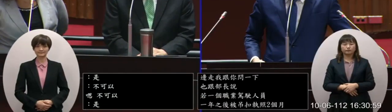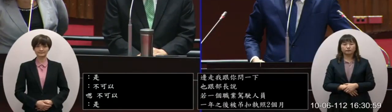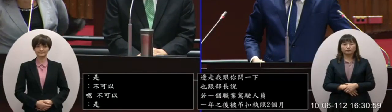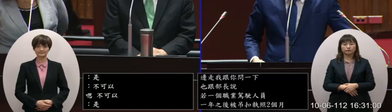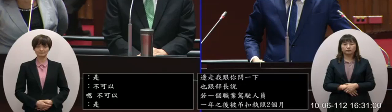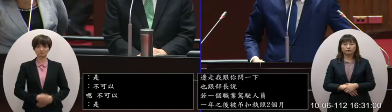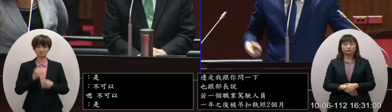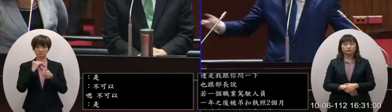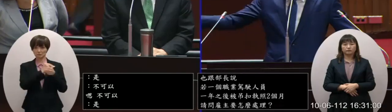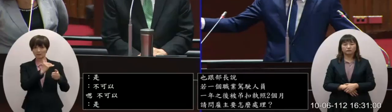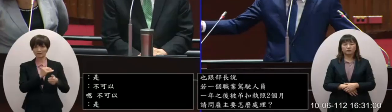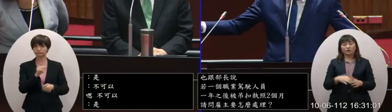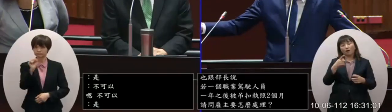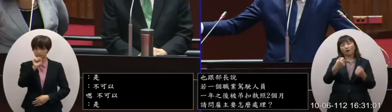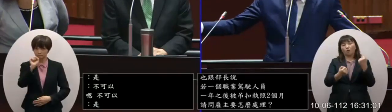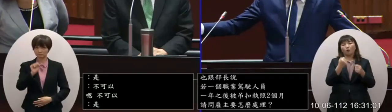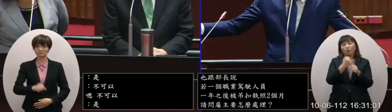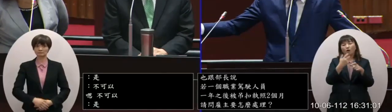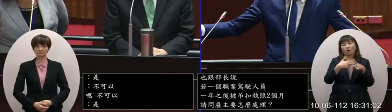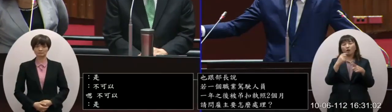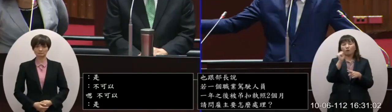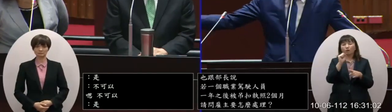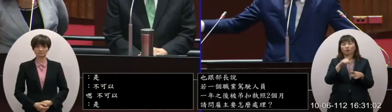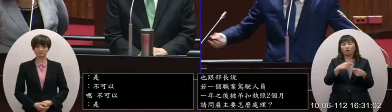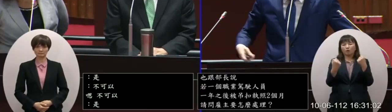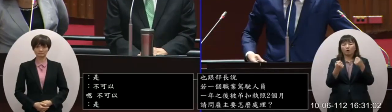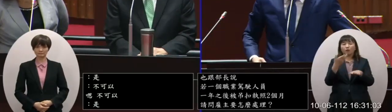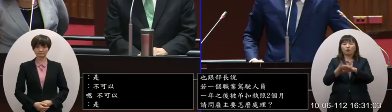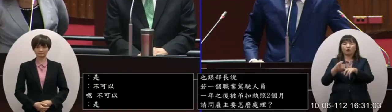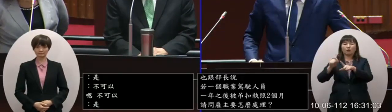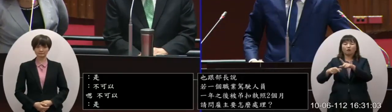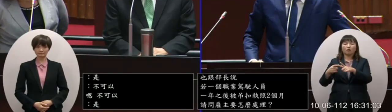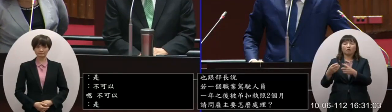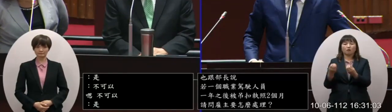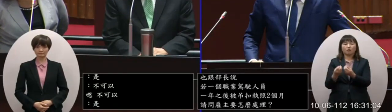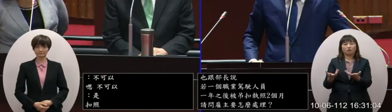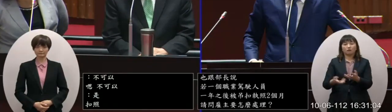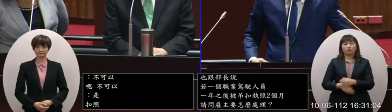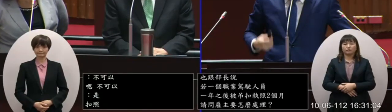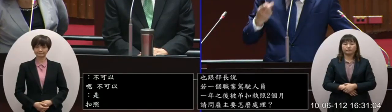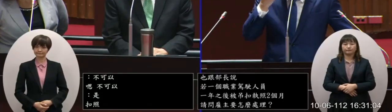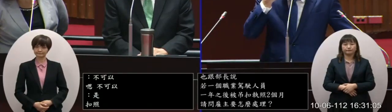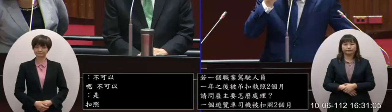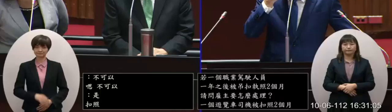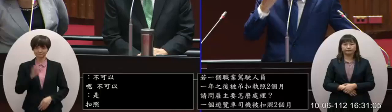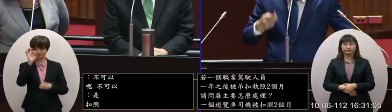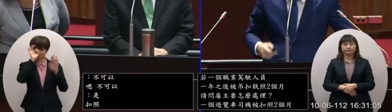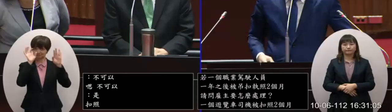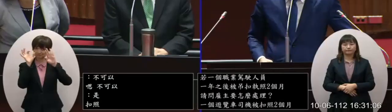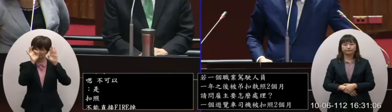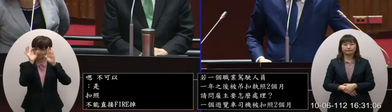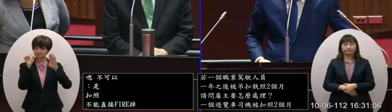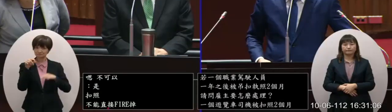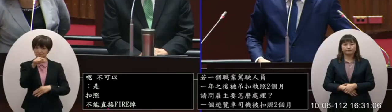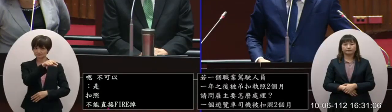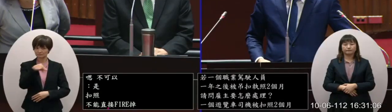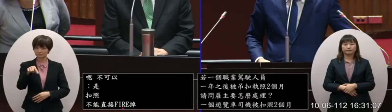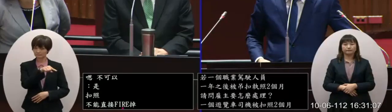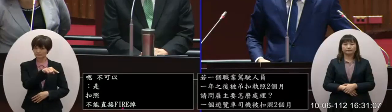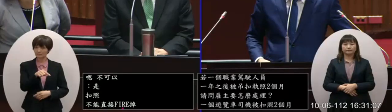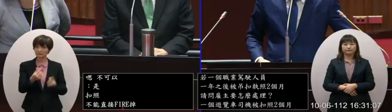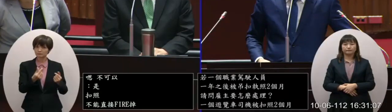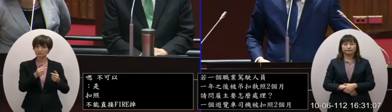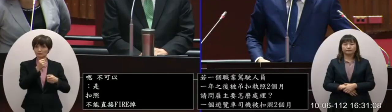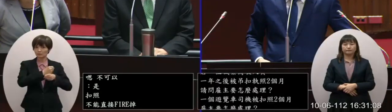不能直接就把他fire掉可是他不能駕駛啊他的工作駕駛啊我把他擺在公司嗎他可能要看他們之間的一個因為他這個代表